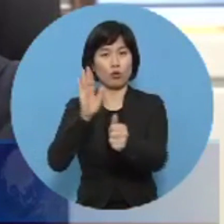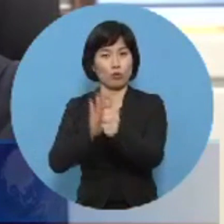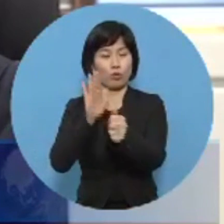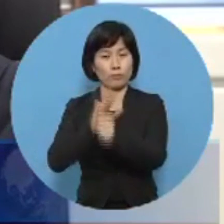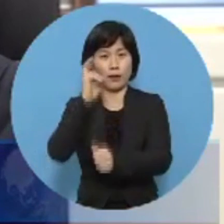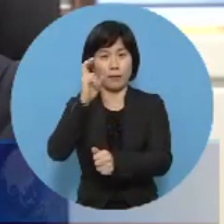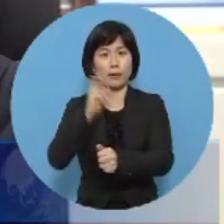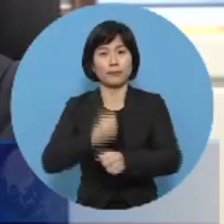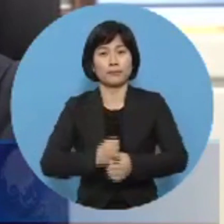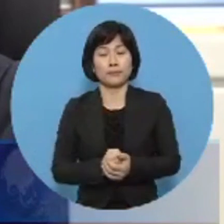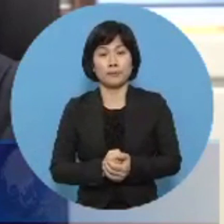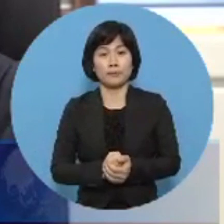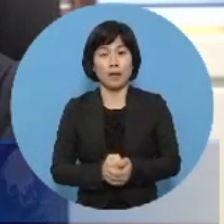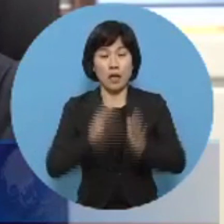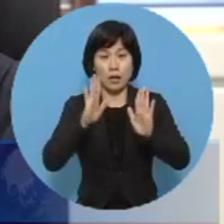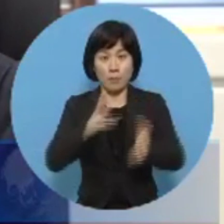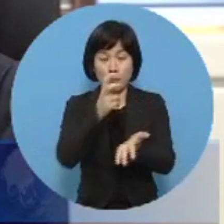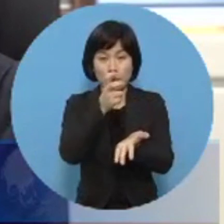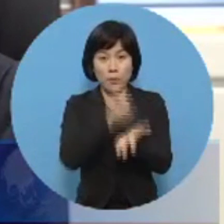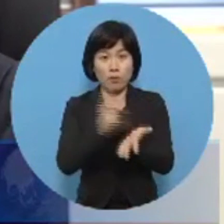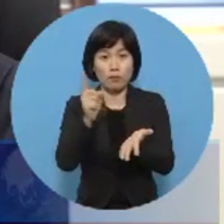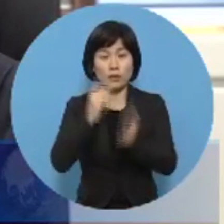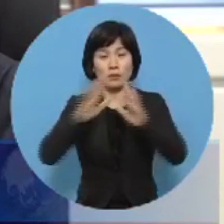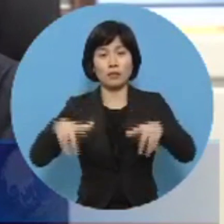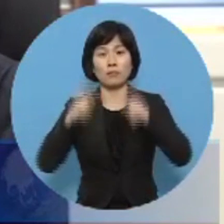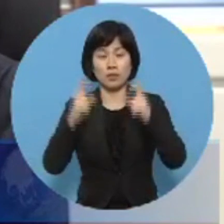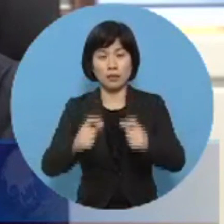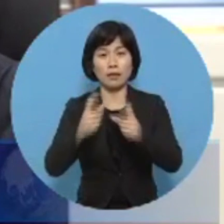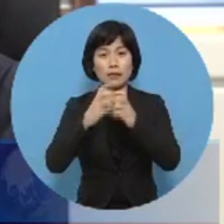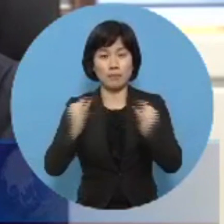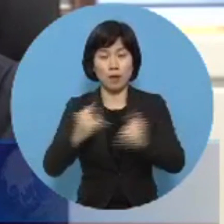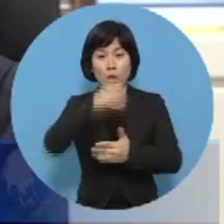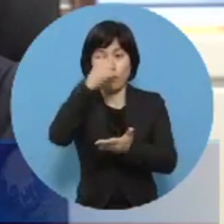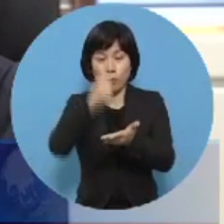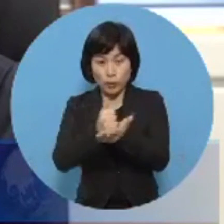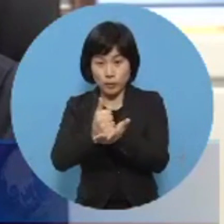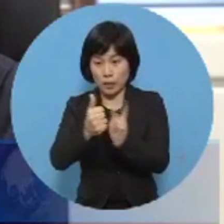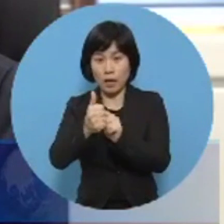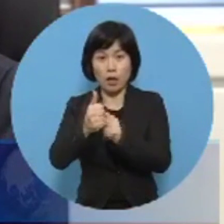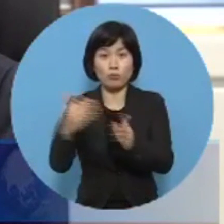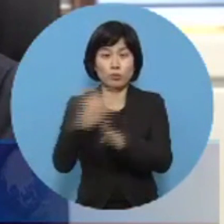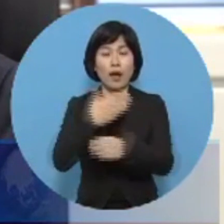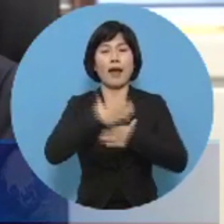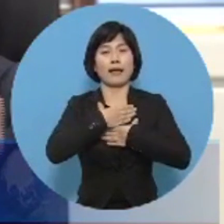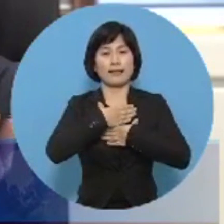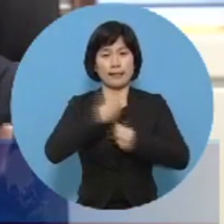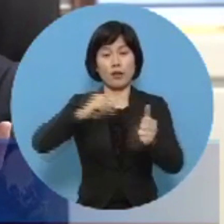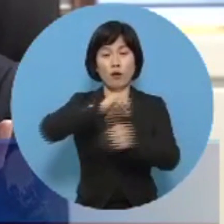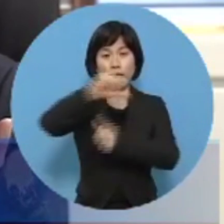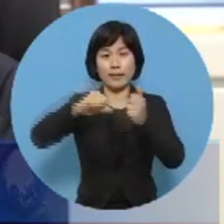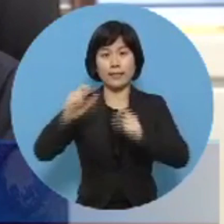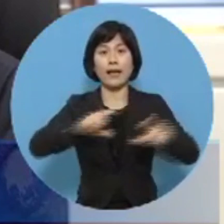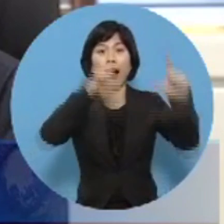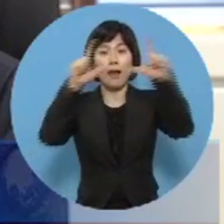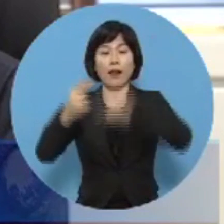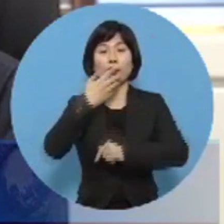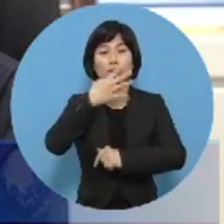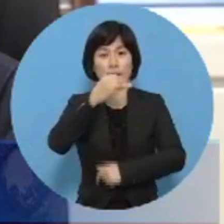이번 조례안은 전남 도민이 범죄로부터 안전한 환경에서 생활할 수 있도록